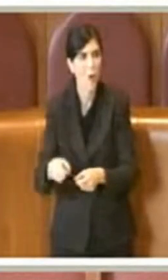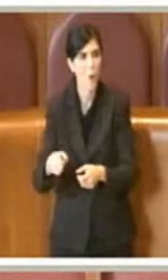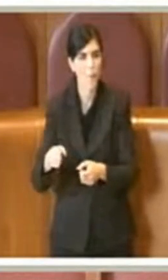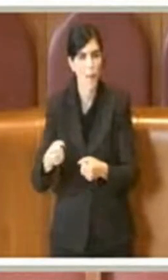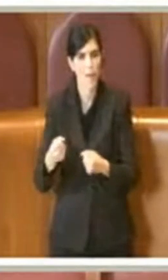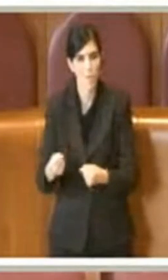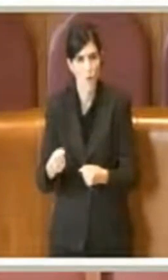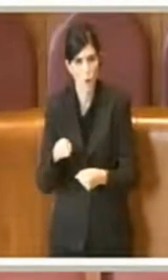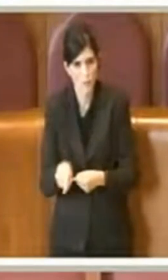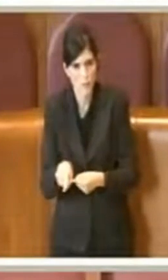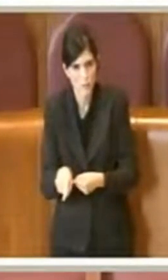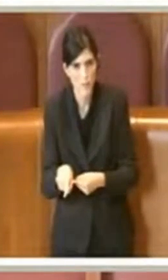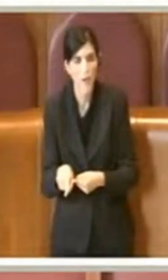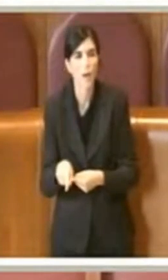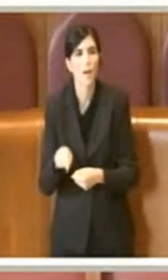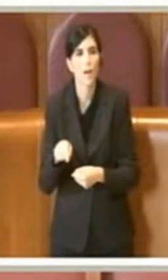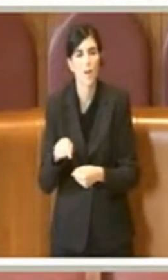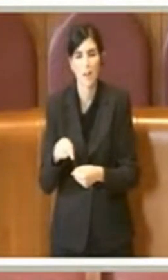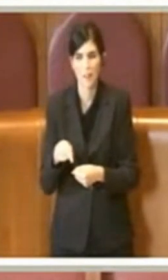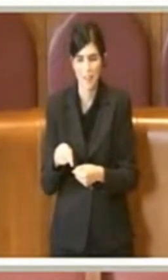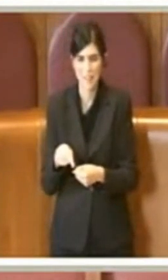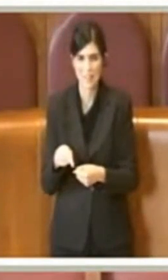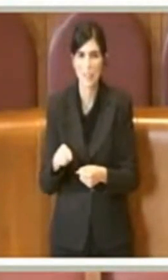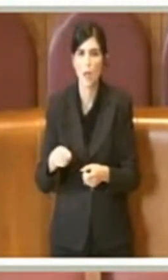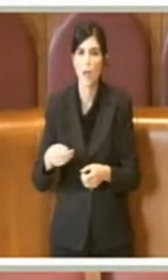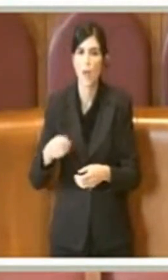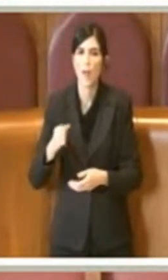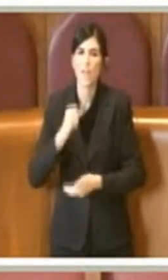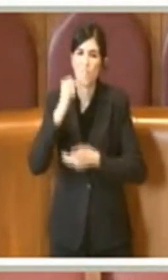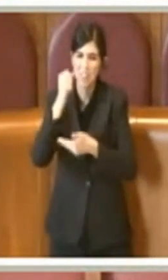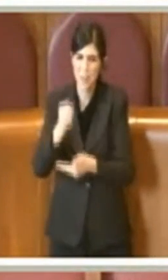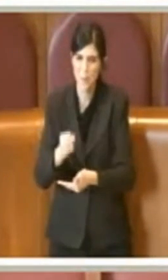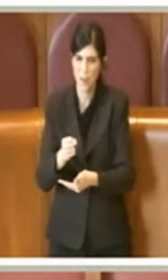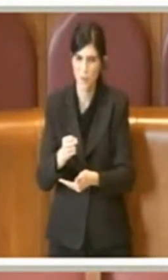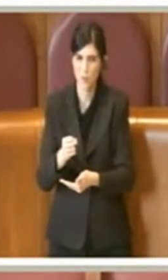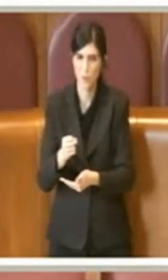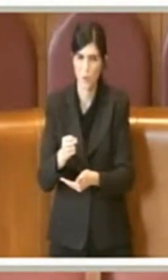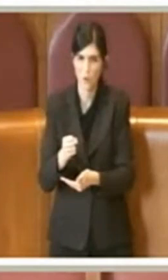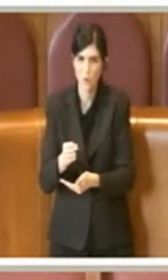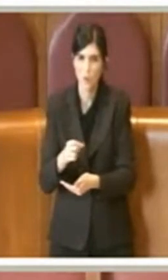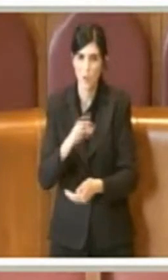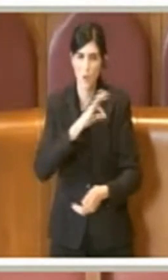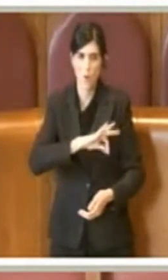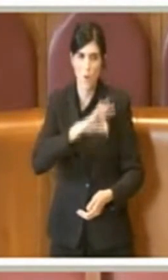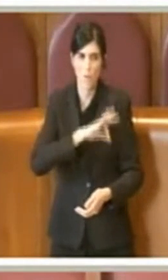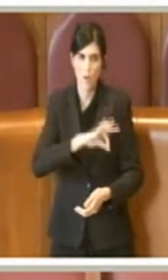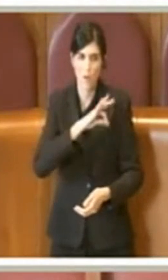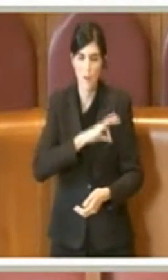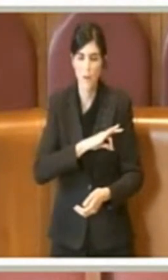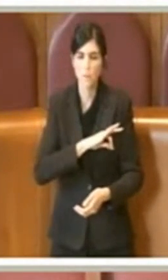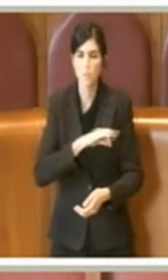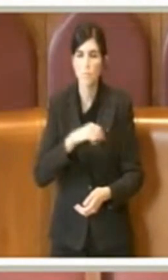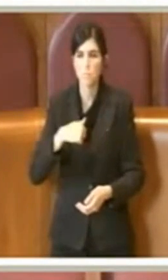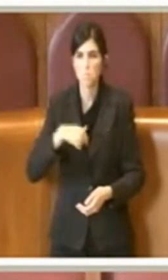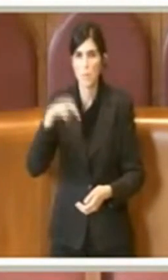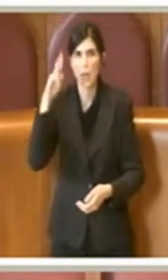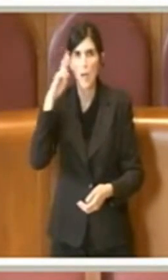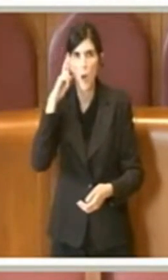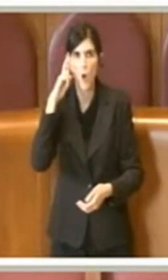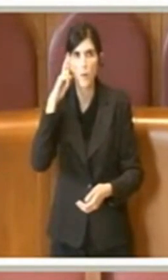economica in termini di investimento e forse andrebbe ricordato come